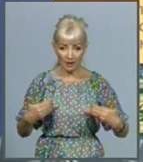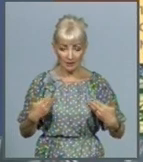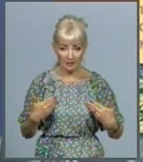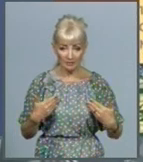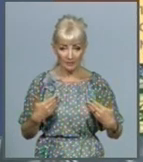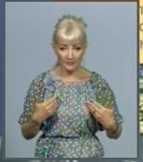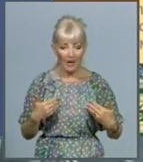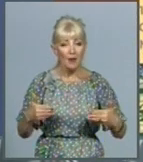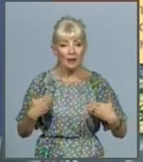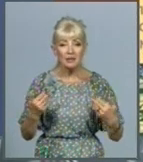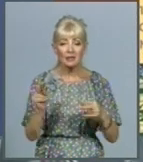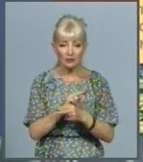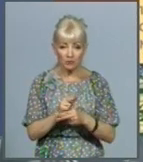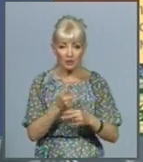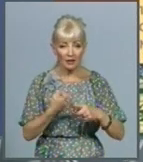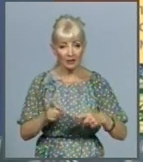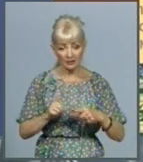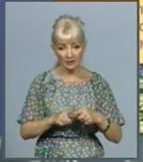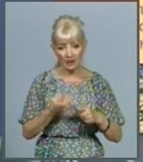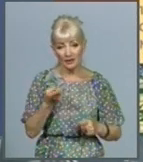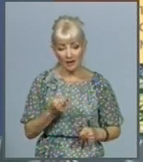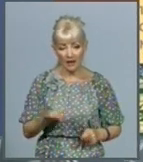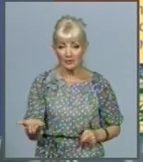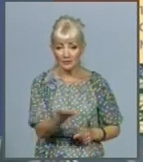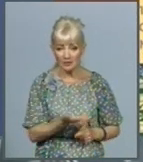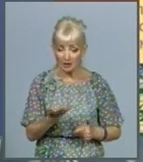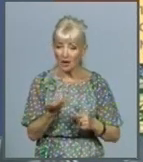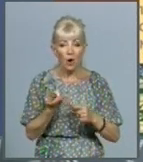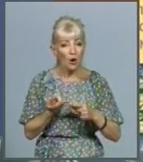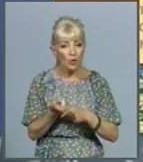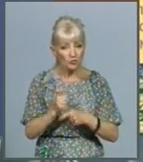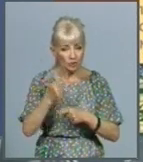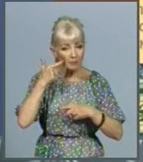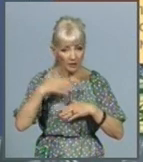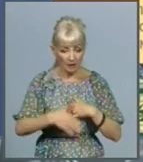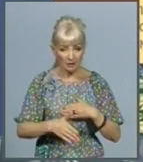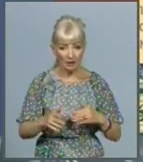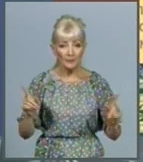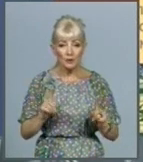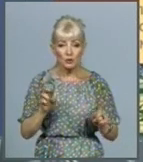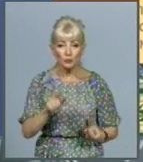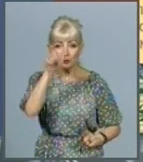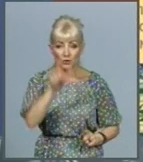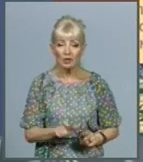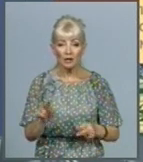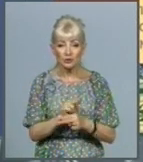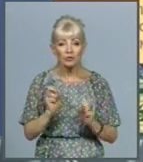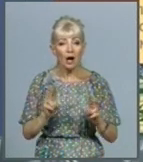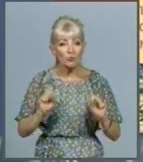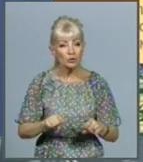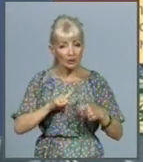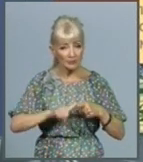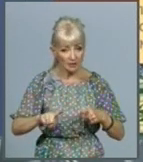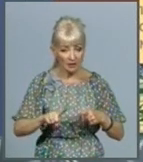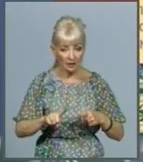лікування – це, по-моєму, для всіх дуже зрозуміла така річ, щоб людину лікувати якмога швидше, щоб